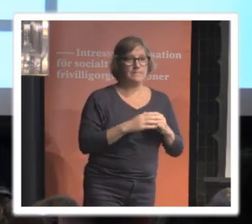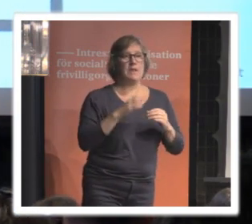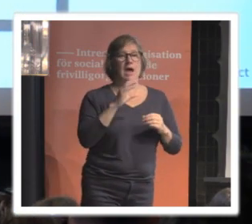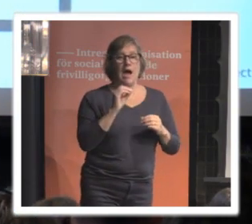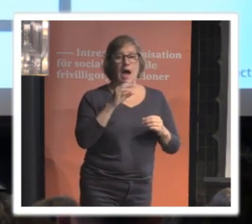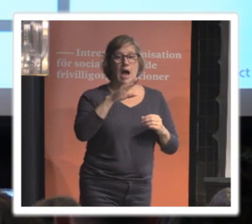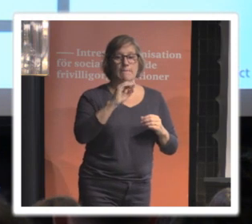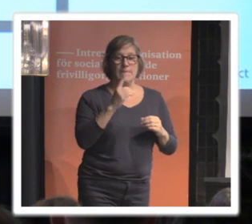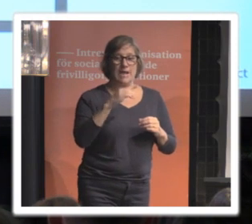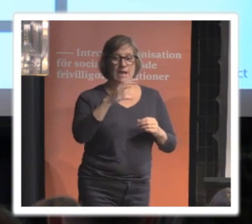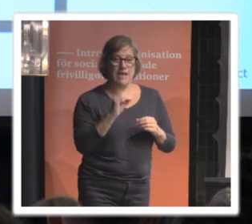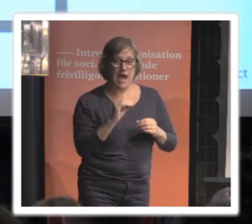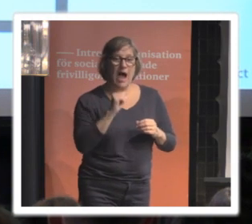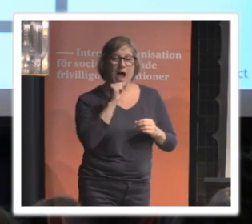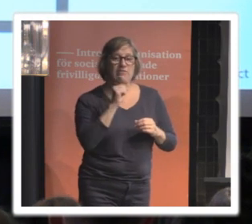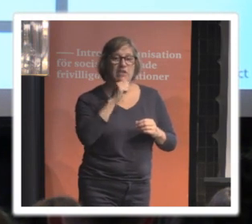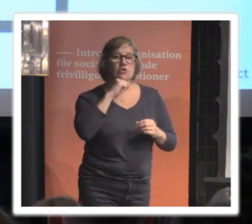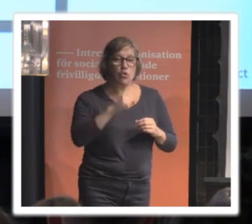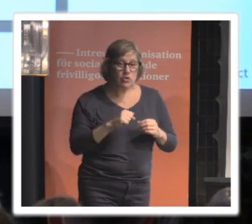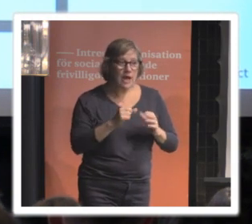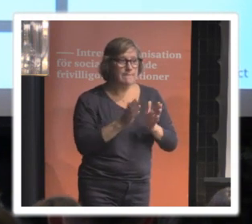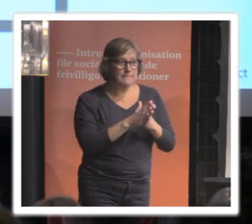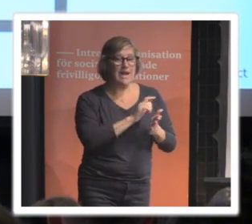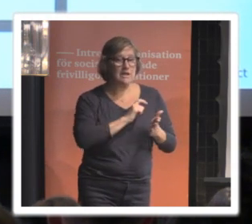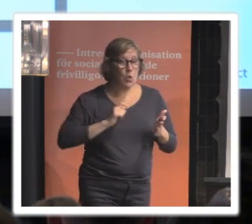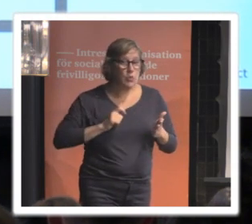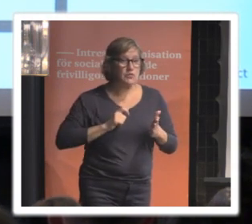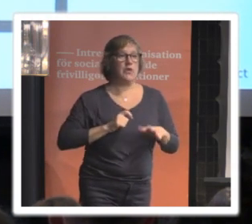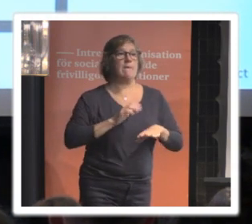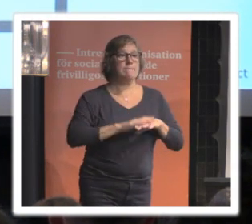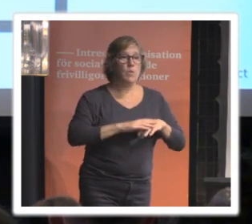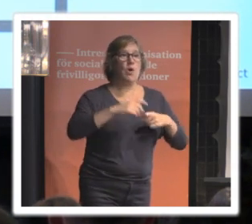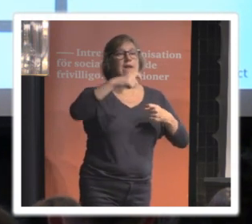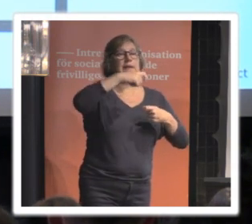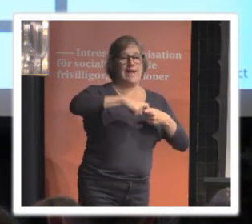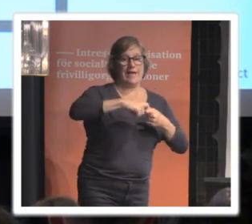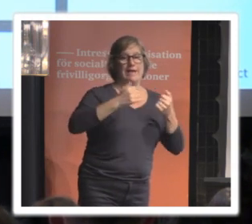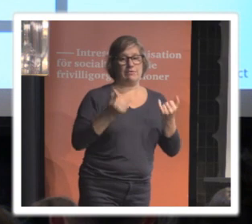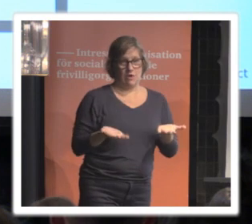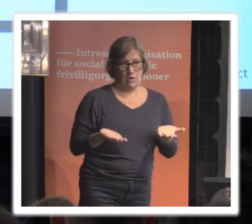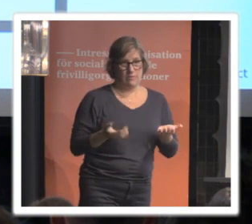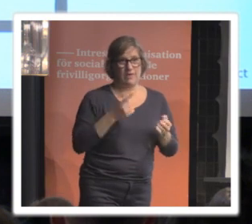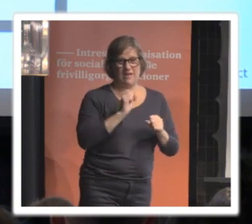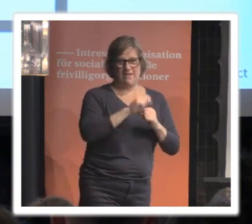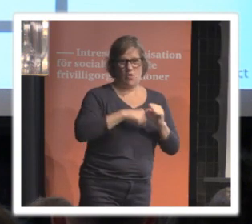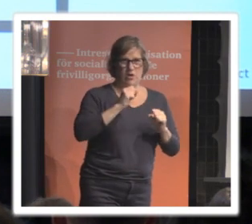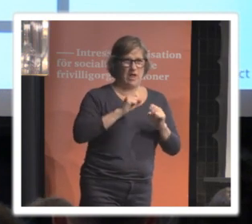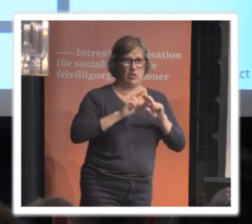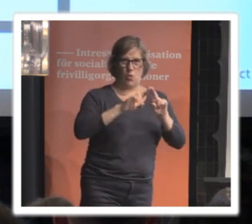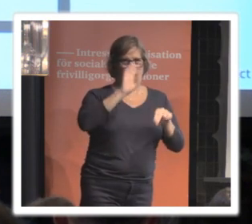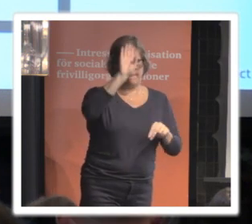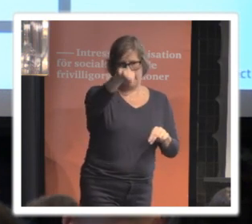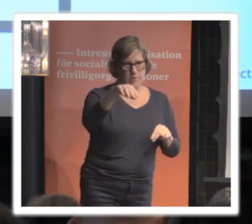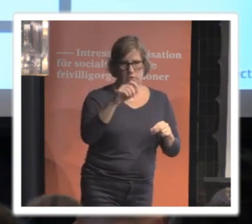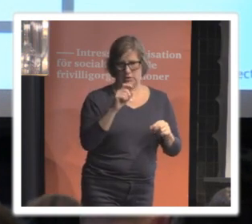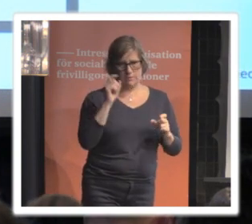Amelia Andersdotter är med oss idag fast på länk. Hon behövde åka iväg och kunde inte vara här på